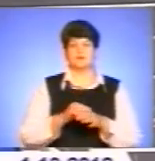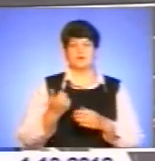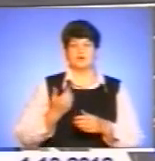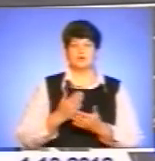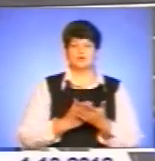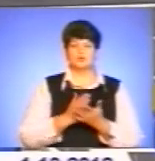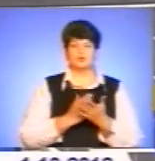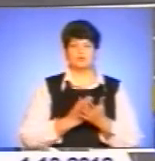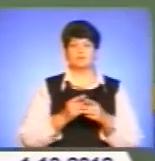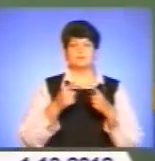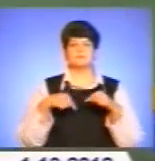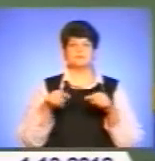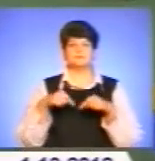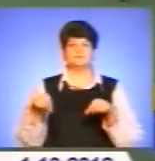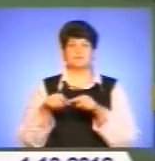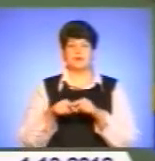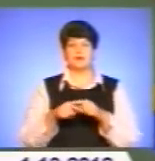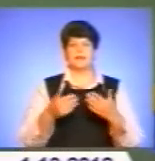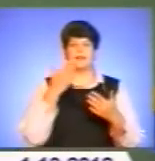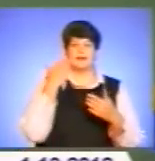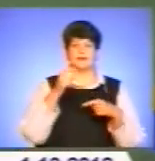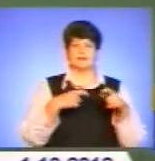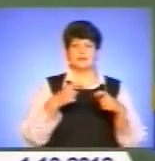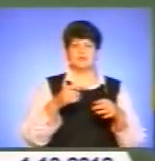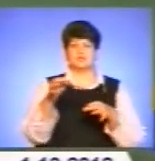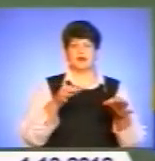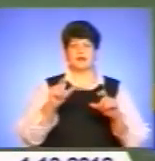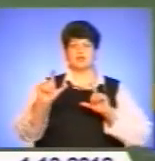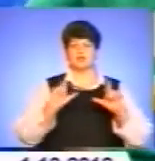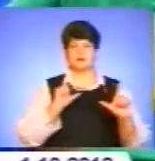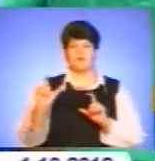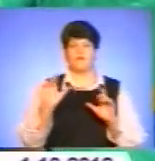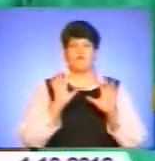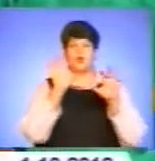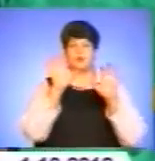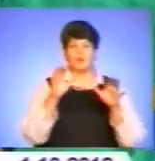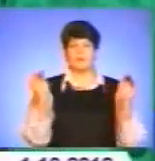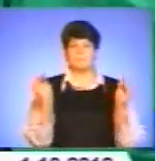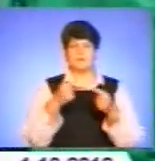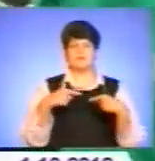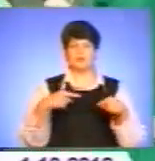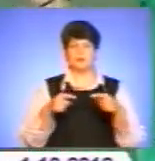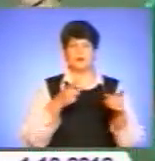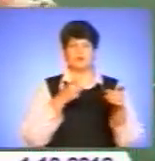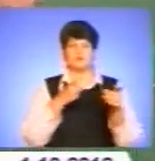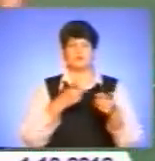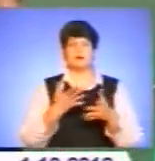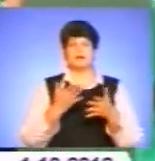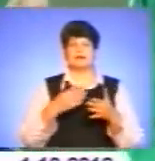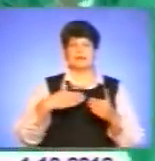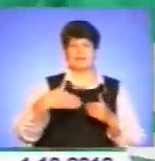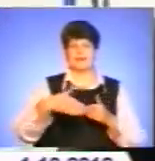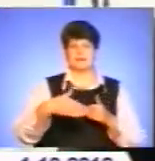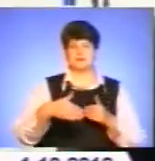складалася із таких видів – змагання з легкої атлетики, шахів, шашок, волейболу, мініфутболу, кулькової стрільби та настільного